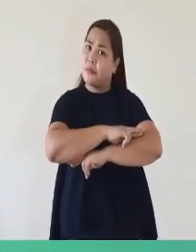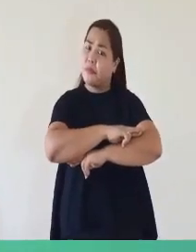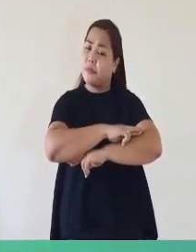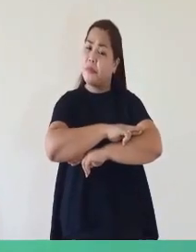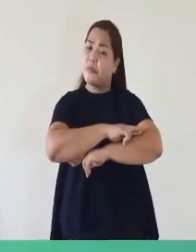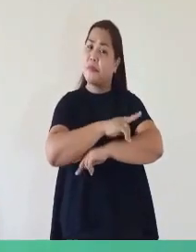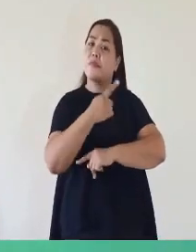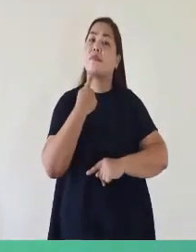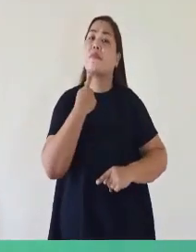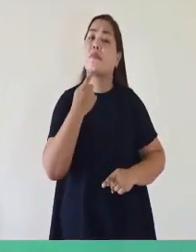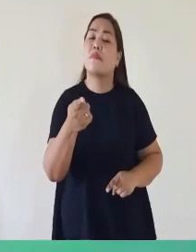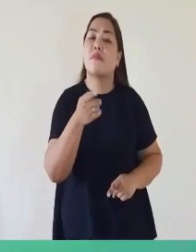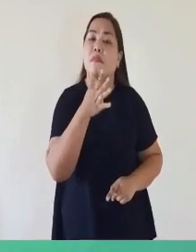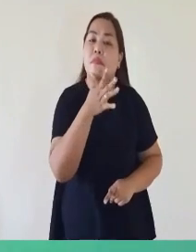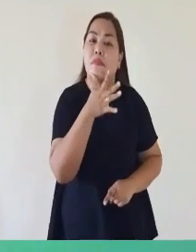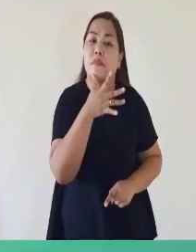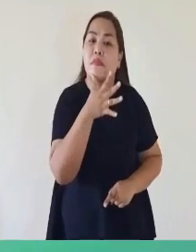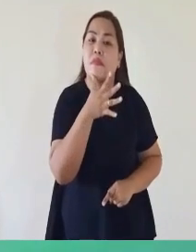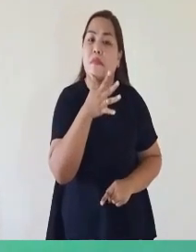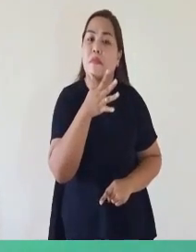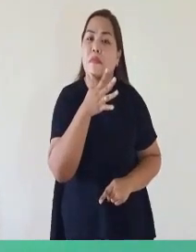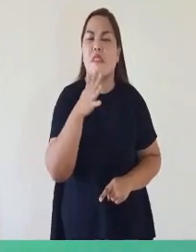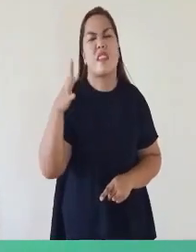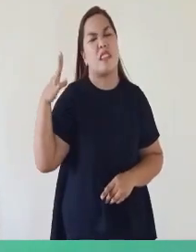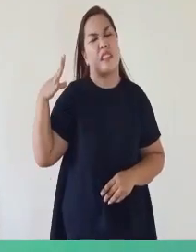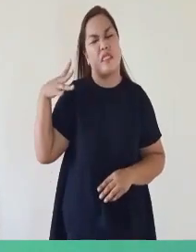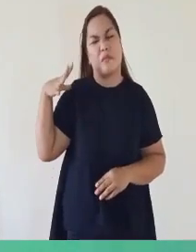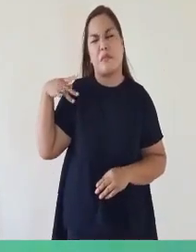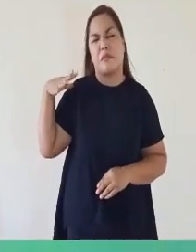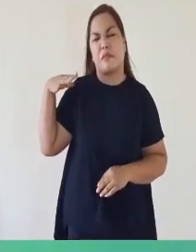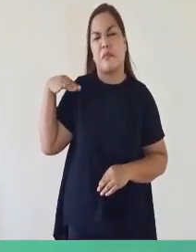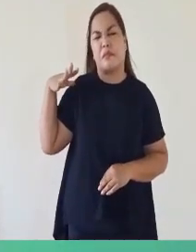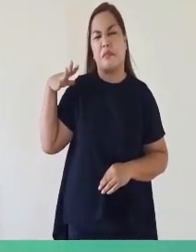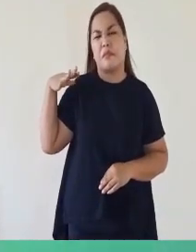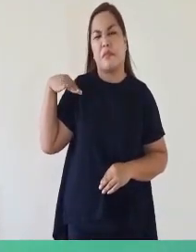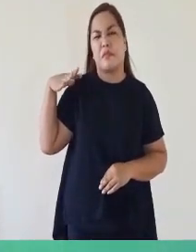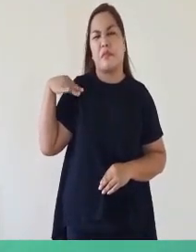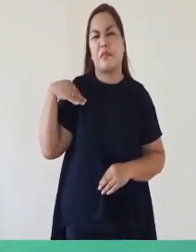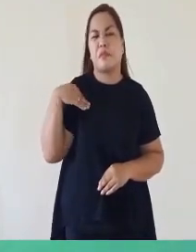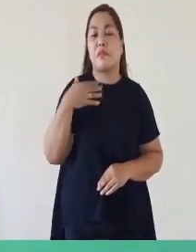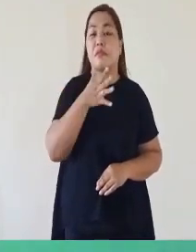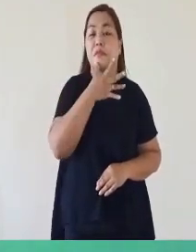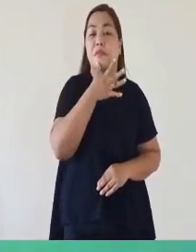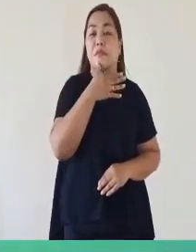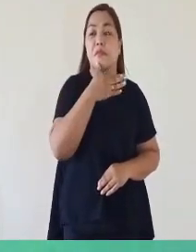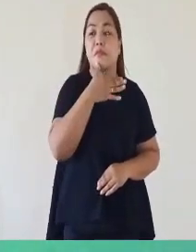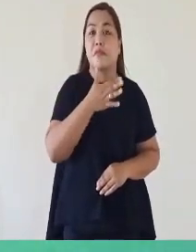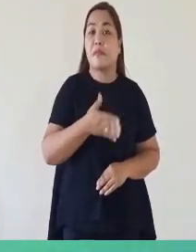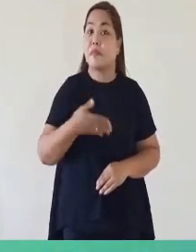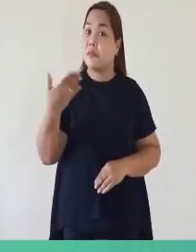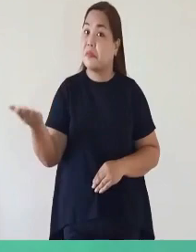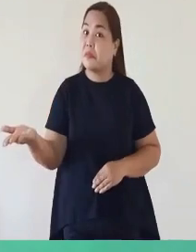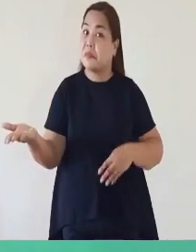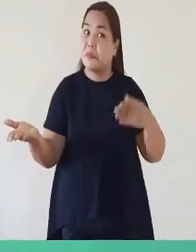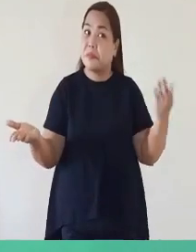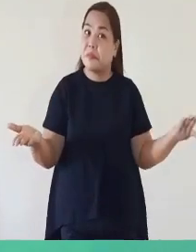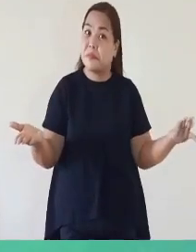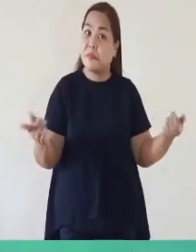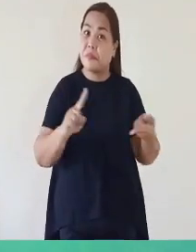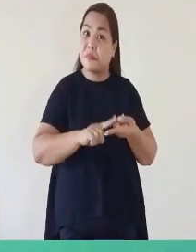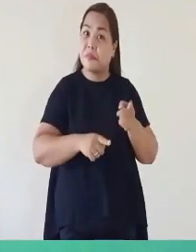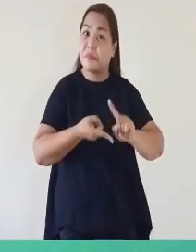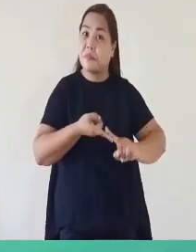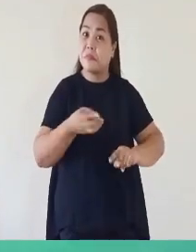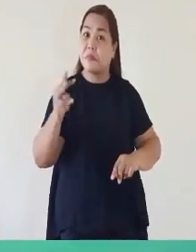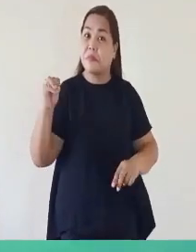Tanong muli Ni Ina Mamaya na, Ina Nandyan na si Namimi At